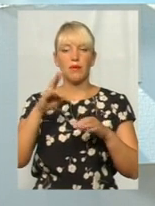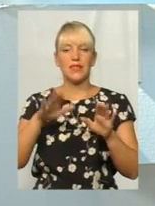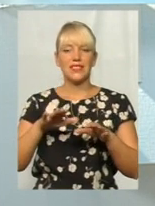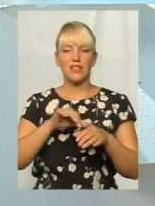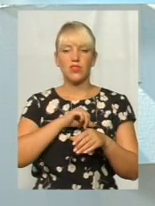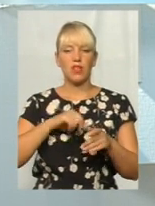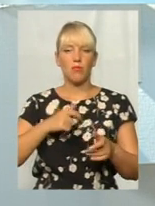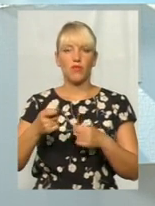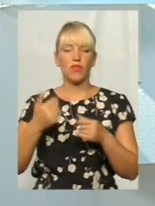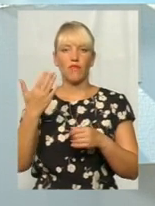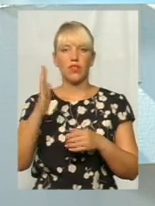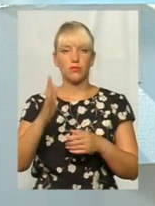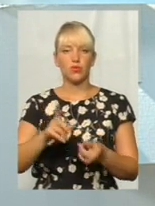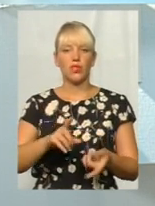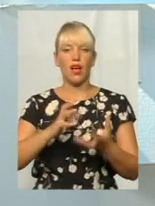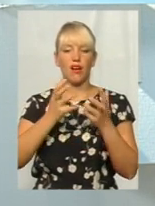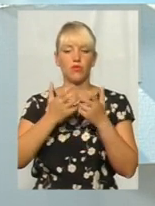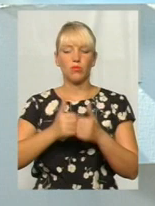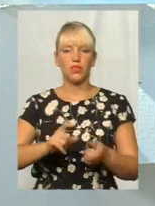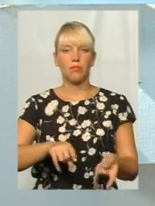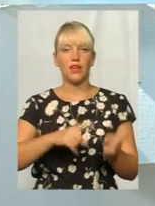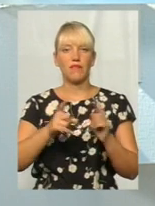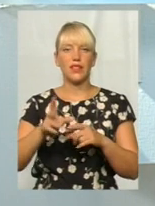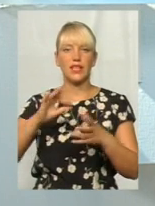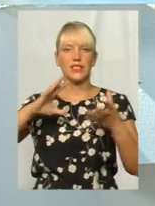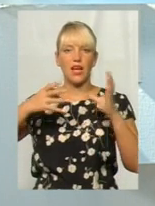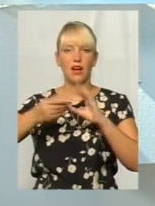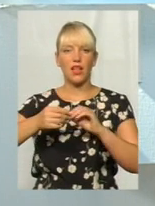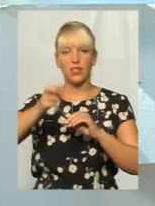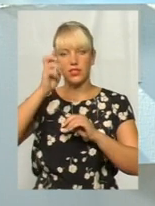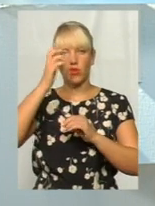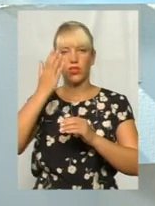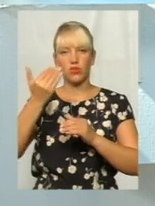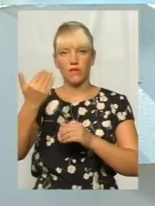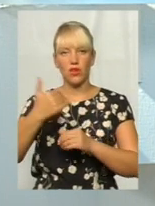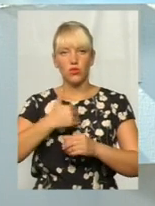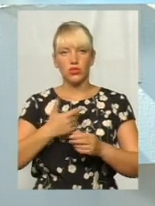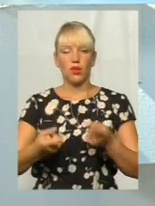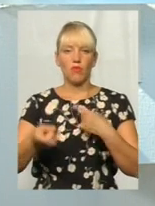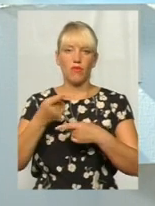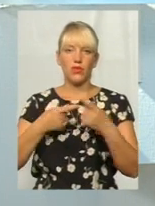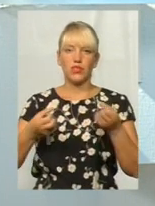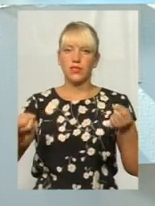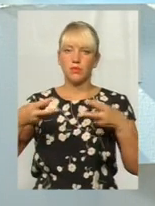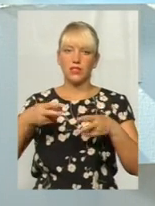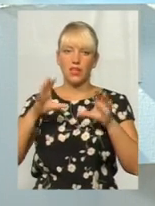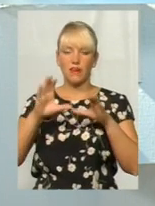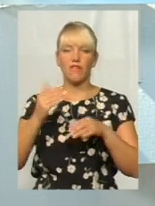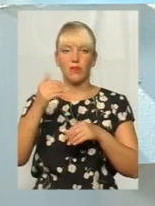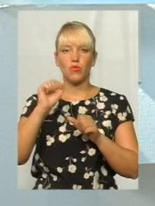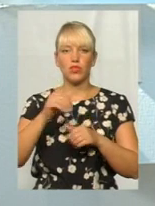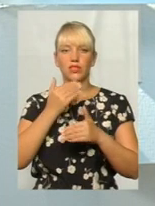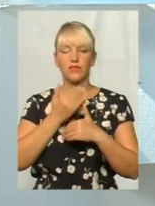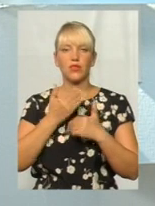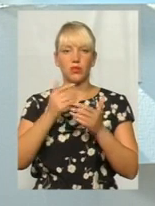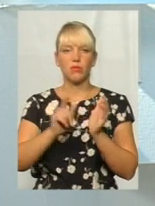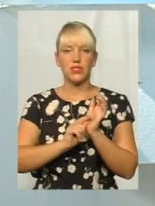переведено на загальний закон. Якщо ви в подальшому забажаєте вернутися назад на спеціальний закон, ви можете звернутися до органів пенсійного фонду,